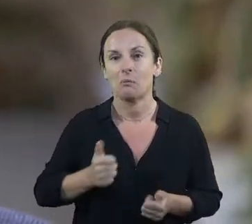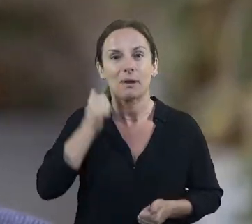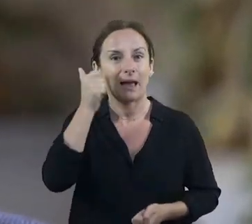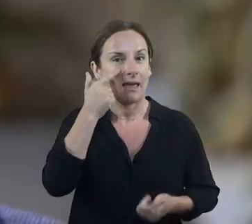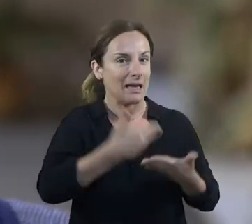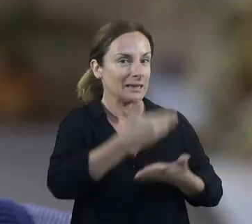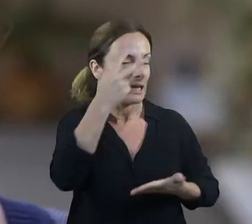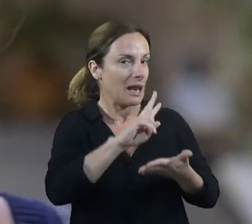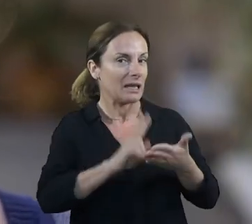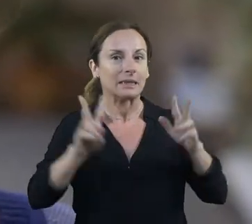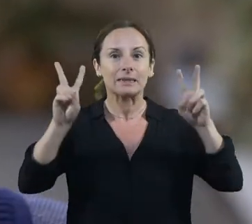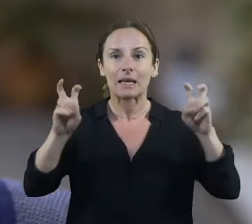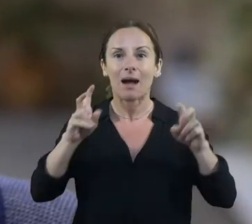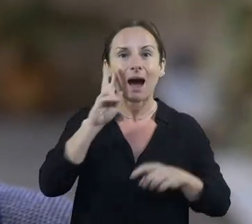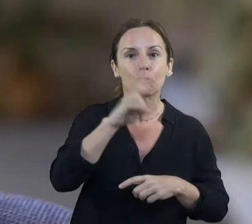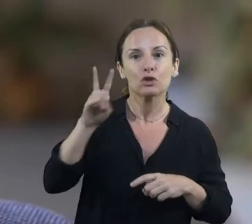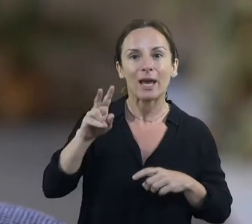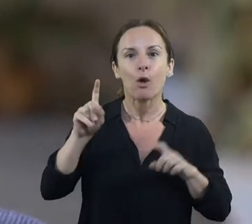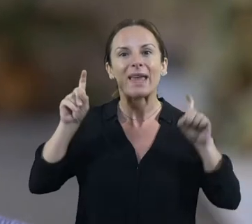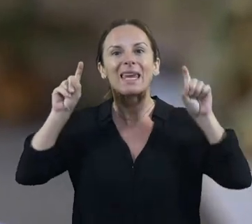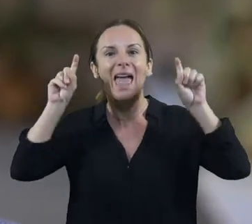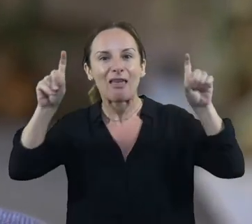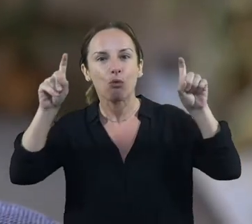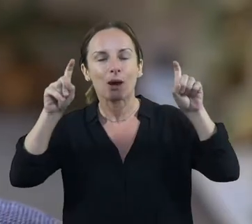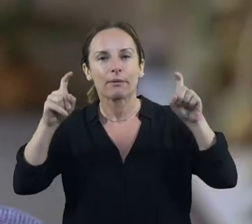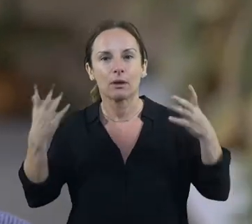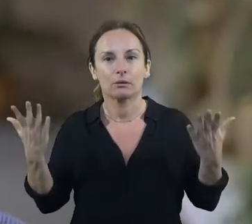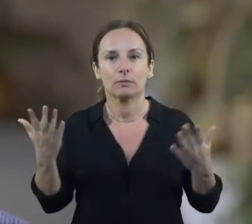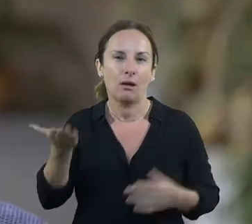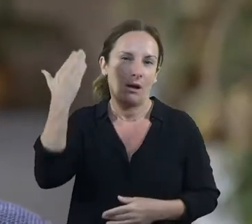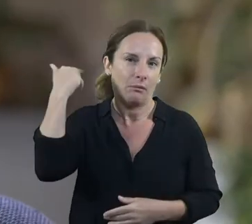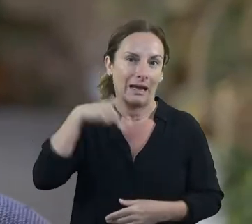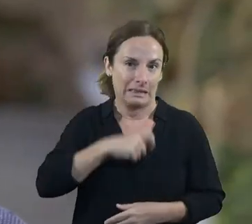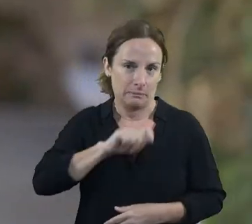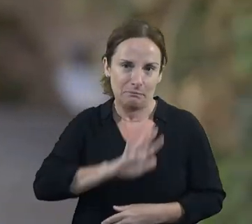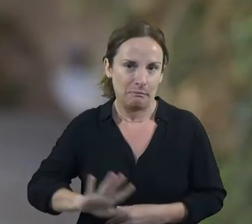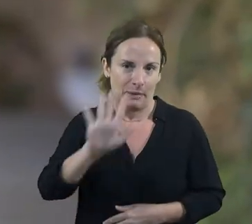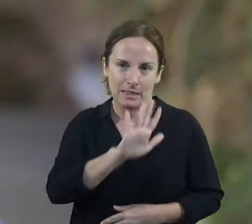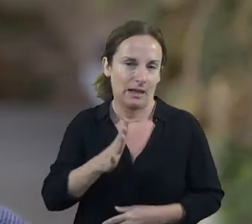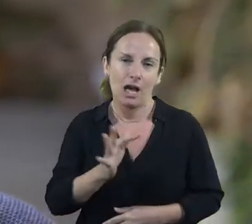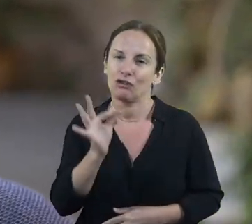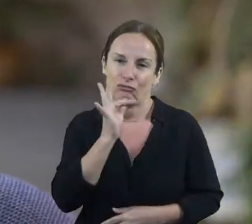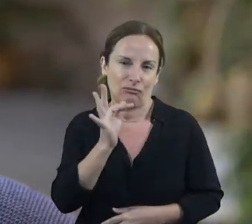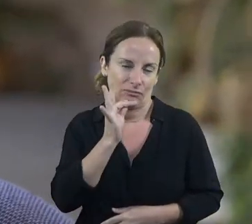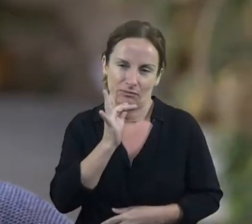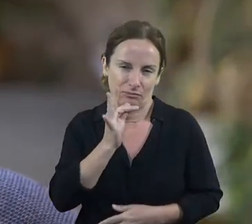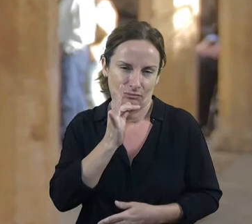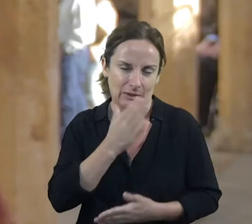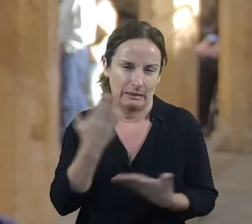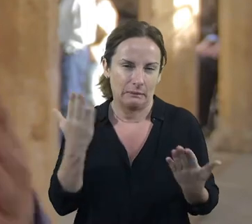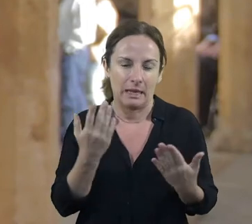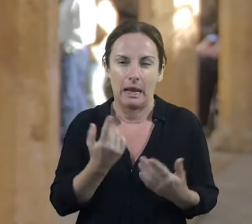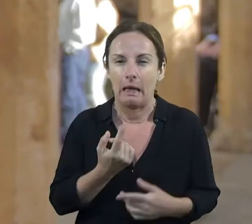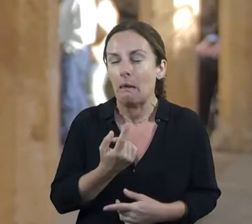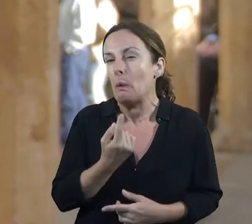i museus. Llavors, aquí, en lloc d'Espanya, això no estava massa desenvolupat.